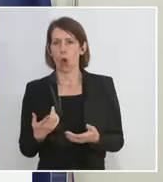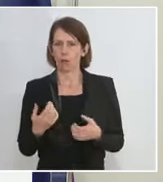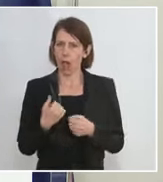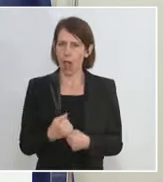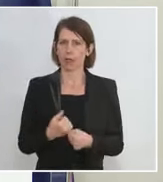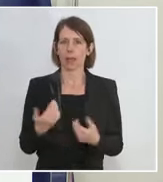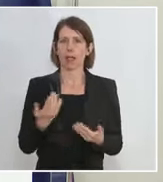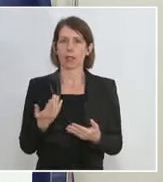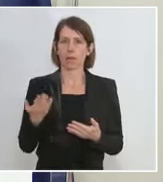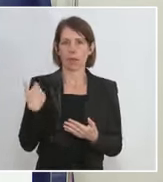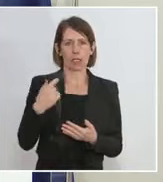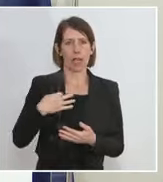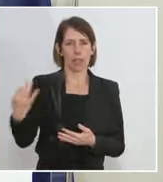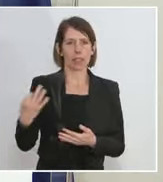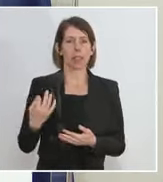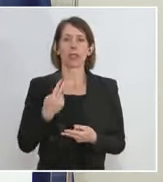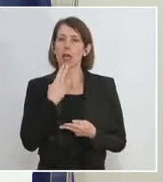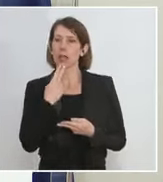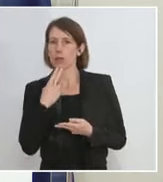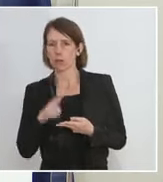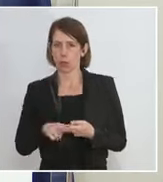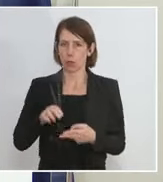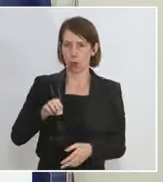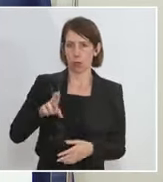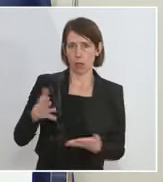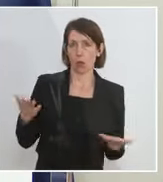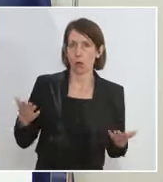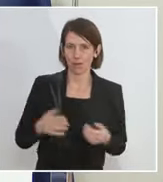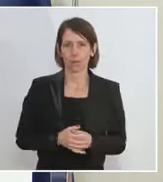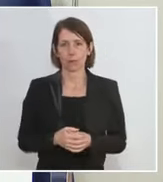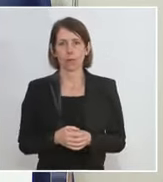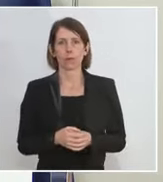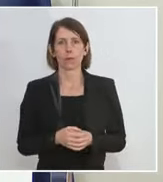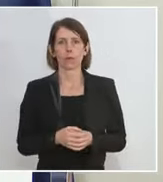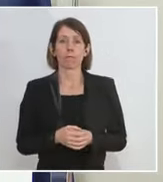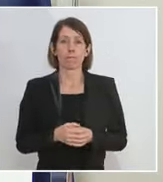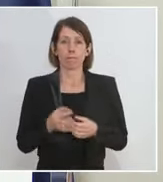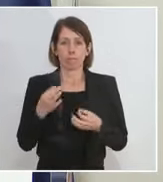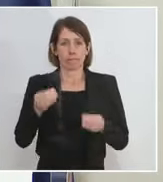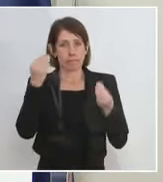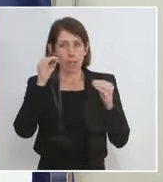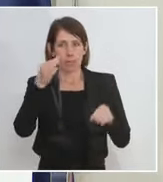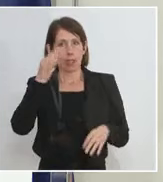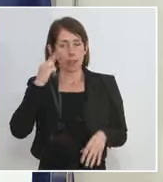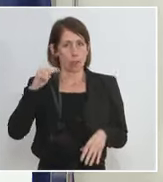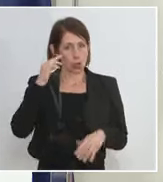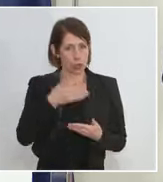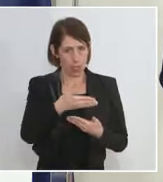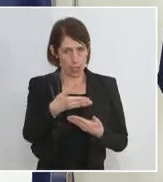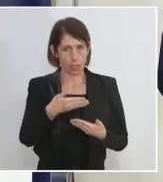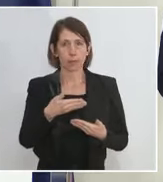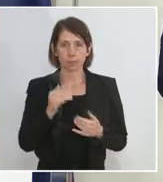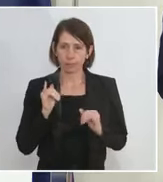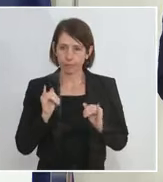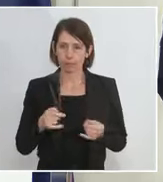was sie in den letzten Tagen der Europäischen Union zugesagt haben. Sehr geehrte Damen und Herren, bis zum Sommer